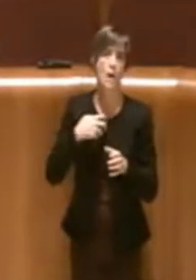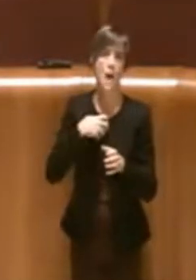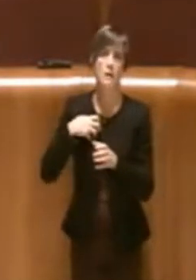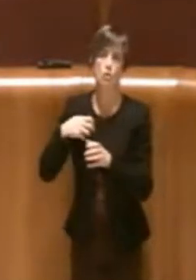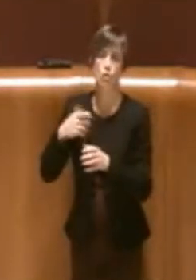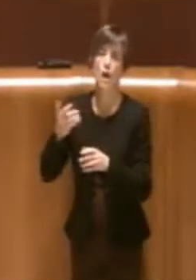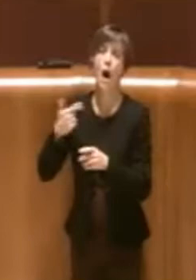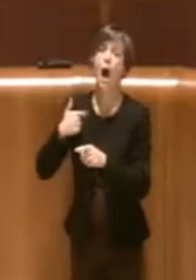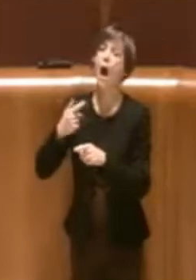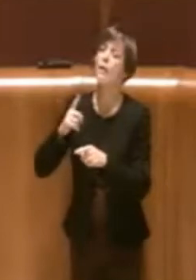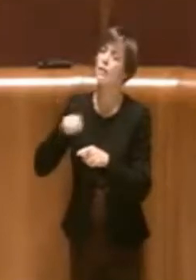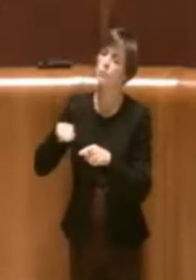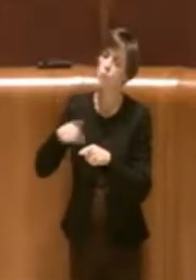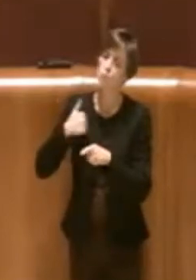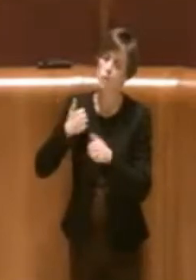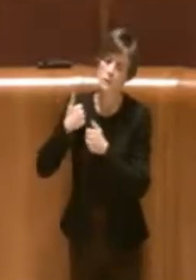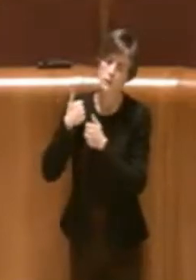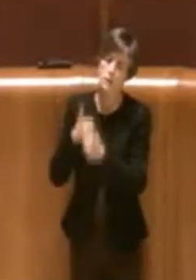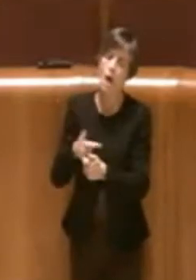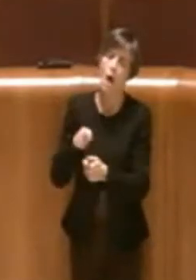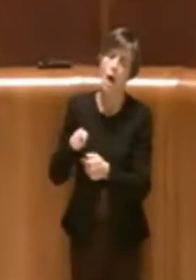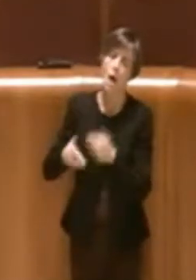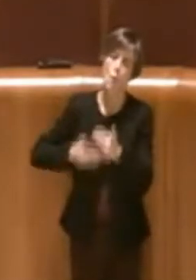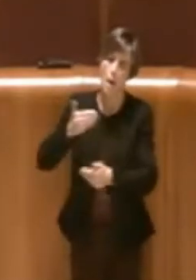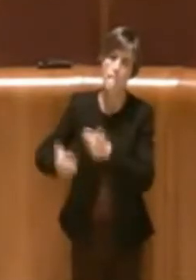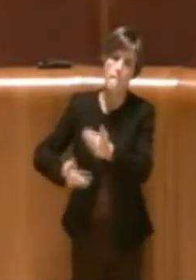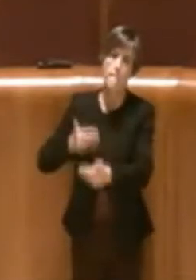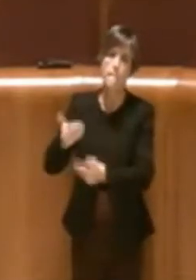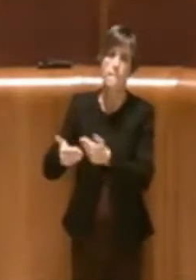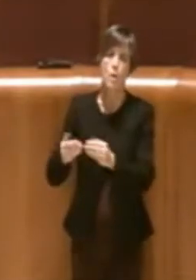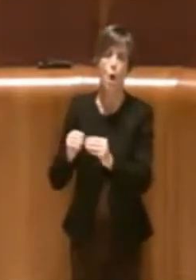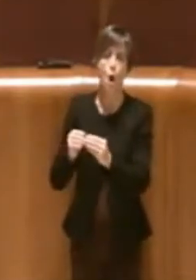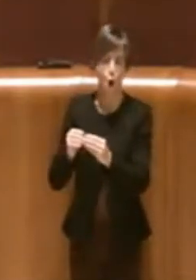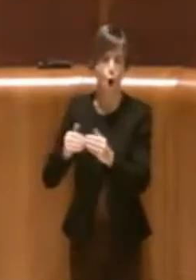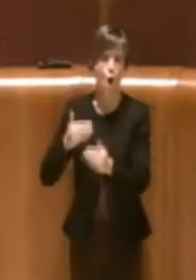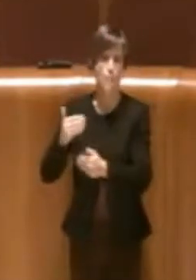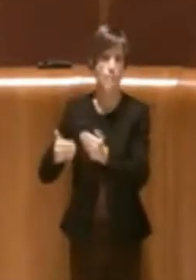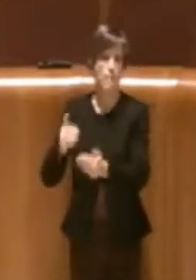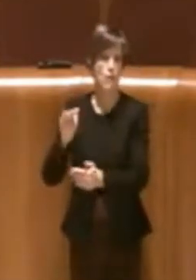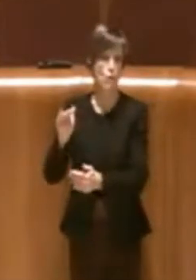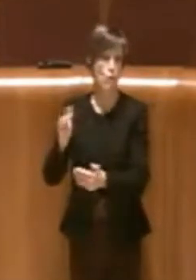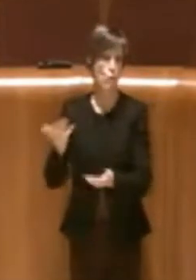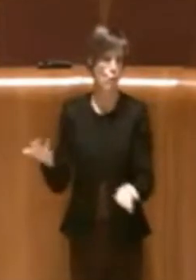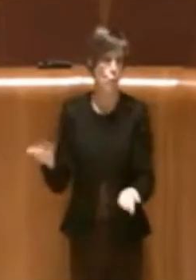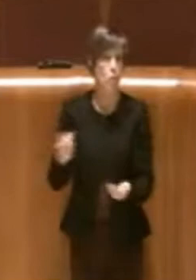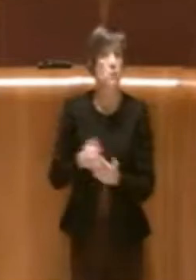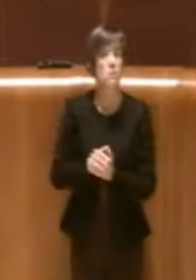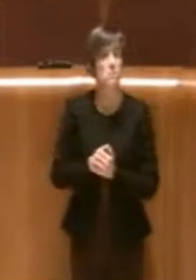seguiranno anche gli sviluppi successivi, benvengano gli